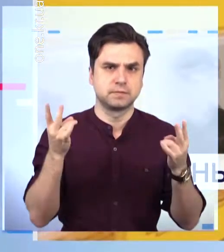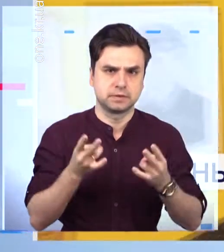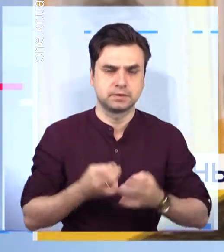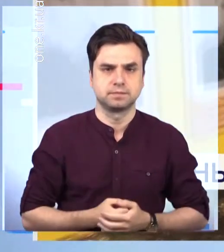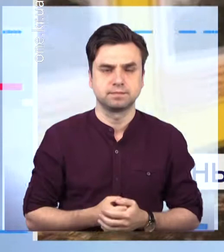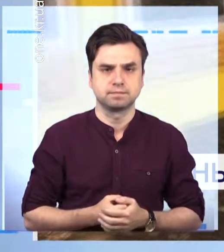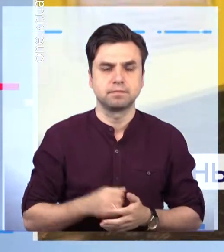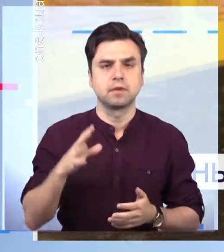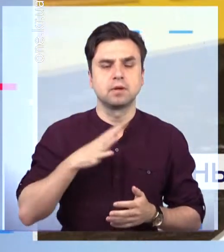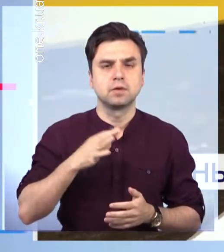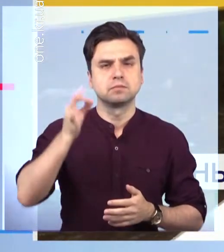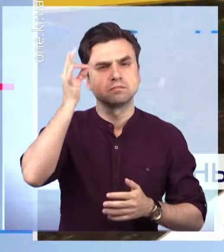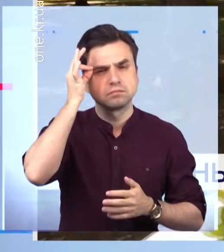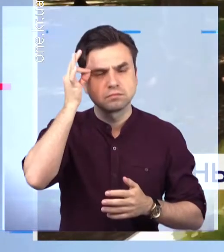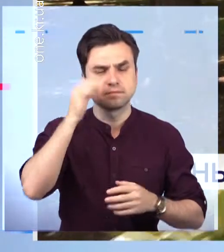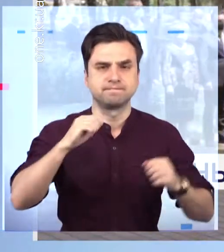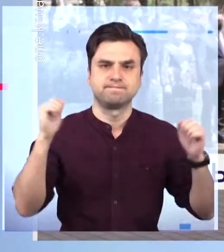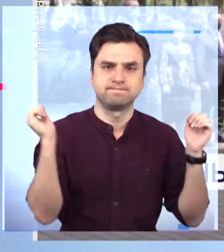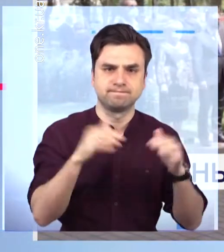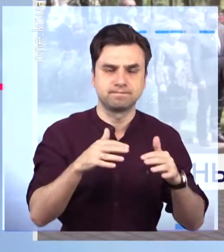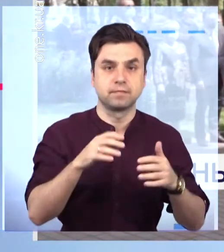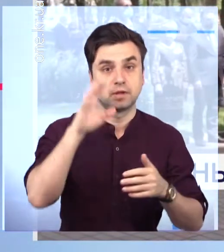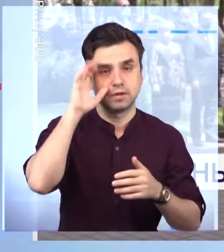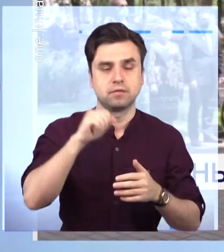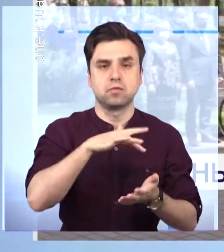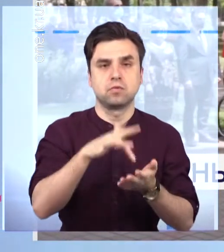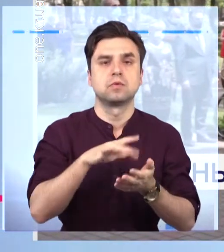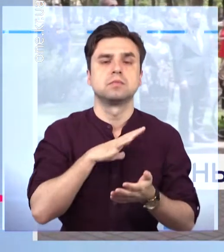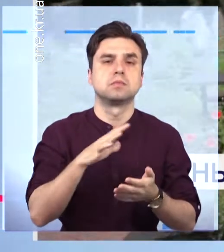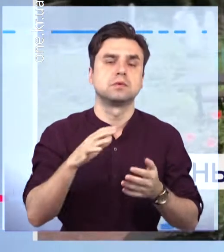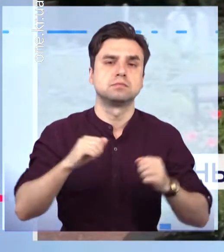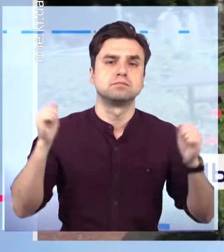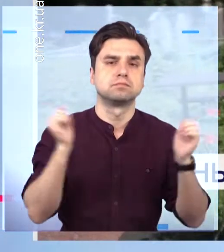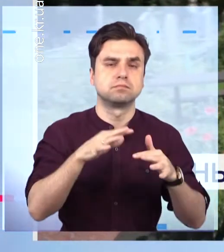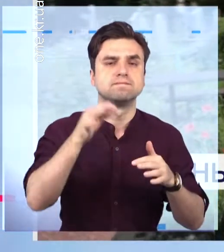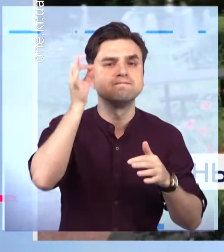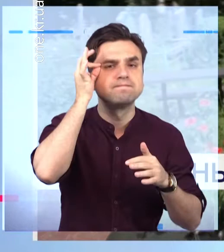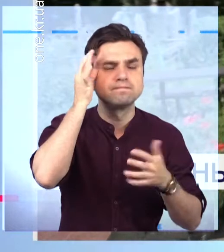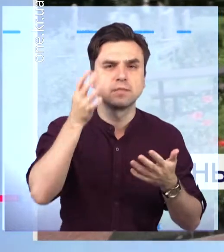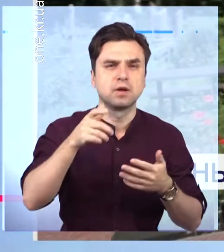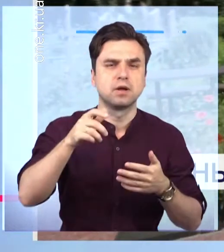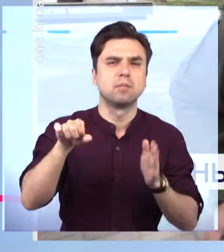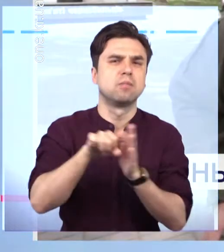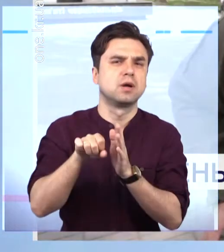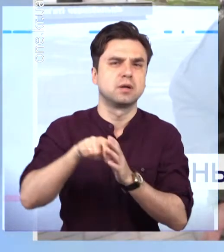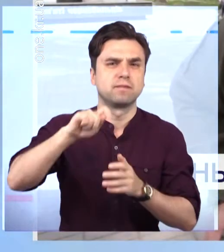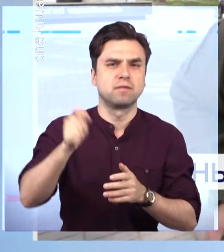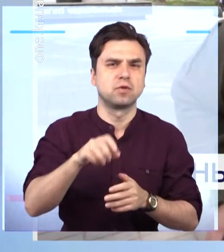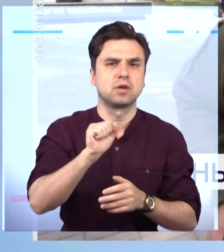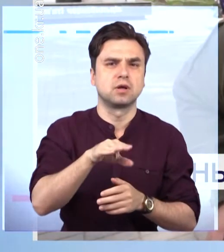Схилили голови у пам'ять про полеглих. У Кривоморозі відбувся мітинг-реквієм за загиблими в АТО та ООС.